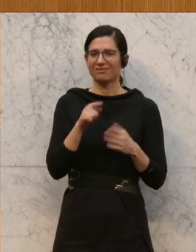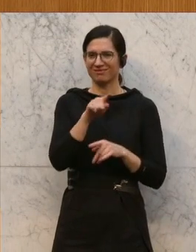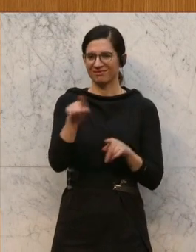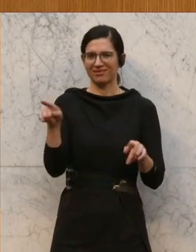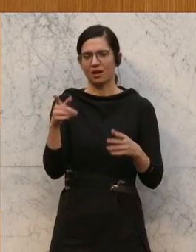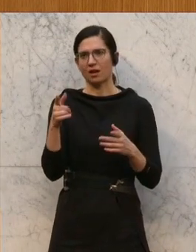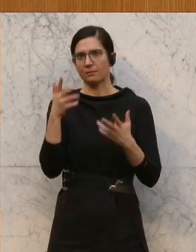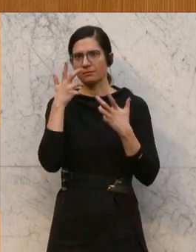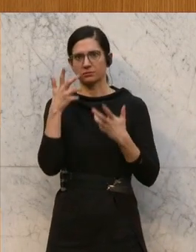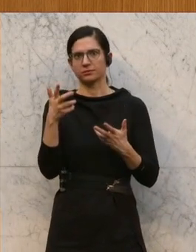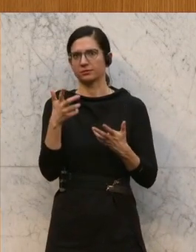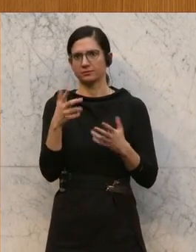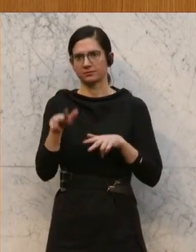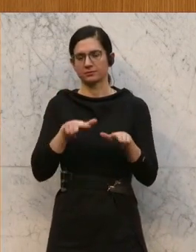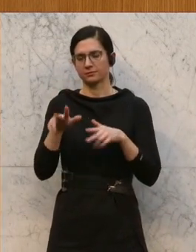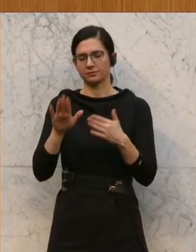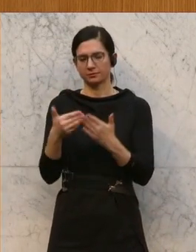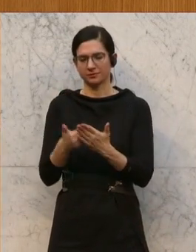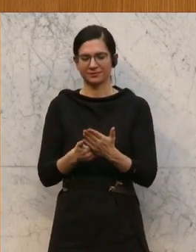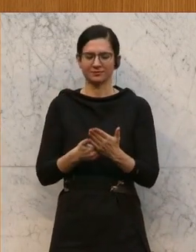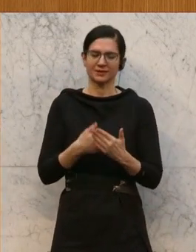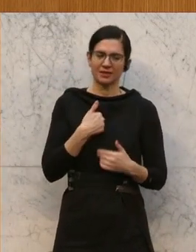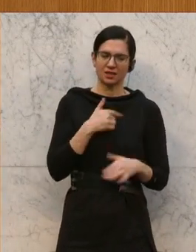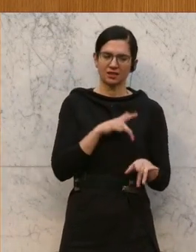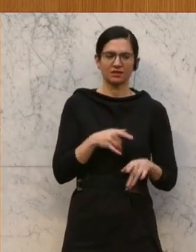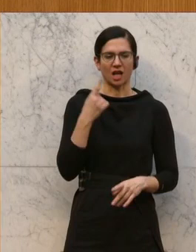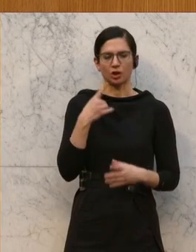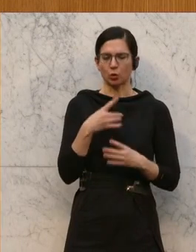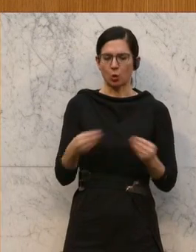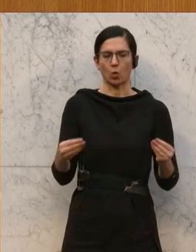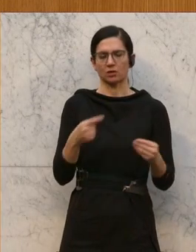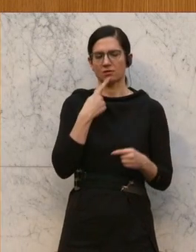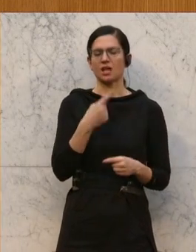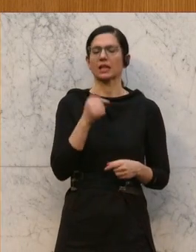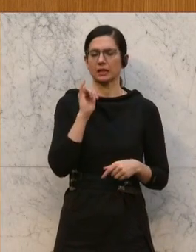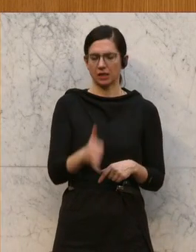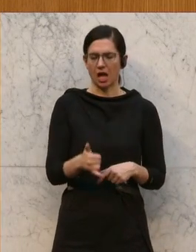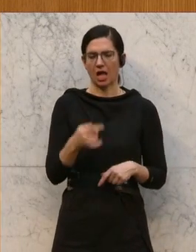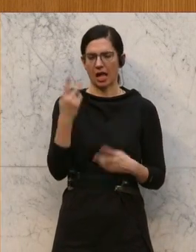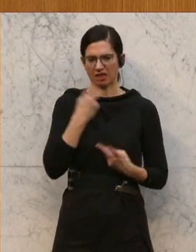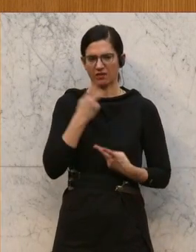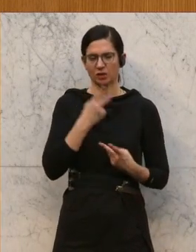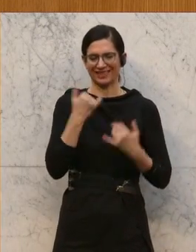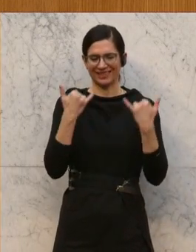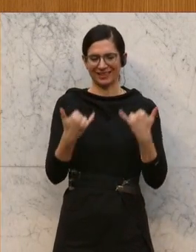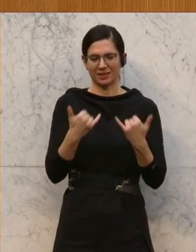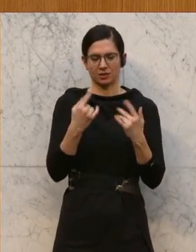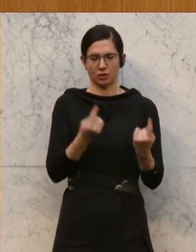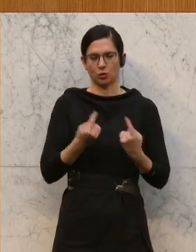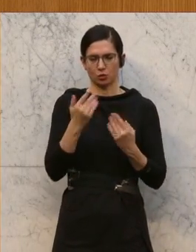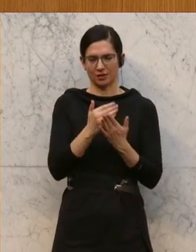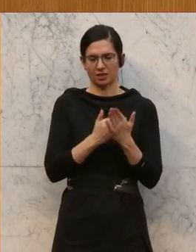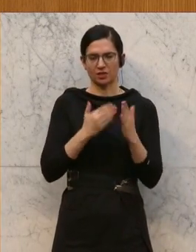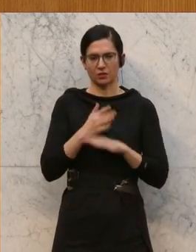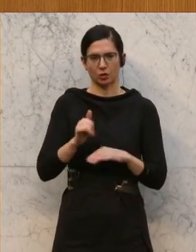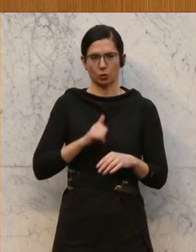und der Begeisterung für diese Regierungsvorlage, sondern aus ganz nüchternen Gründen. Wir stimmen zu, weil die derzeitige Rechtslage insbesondere für